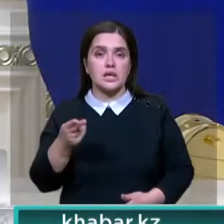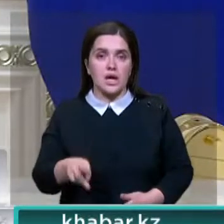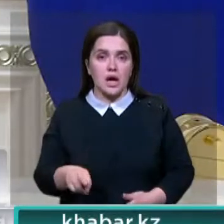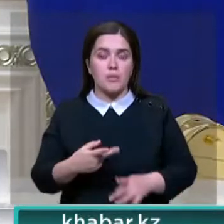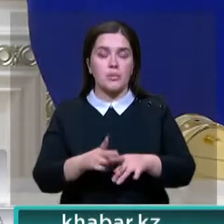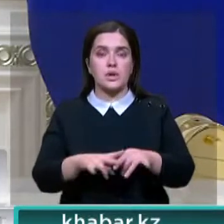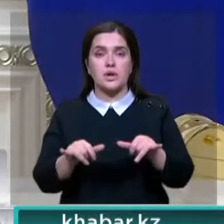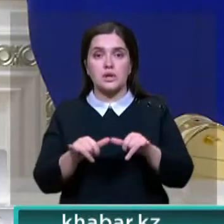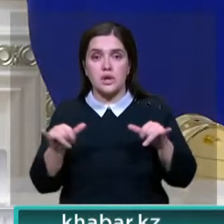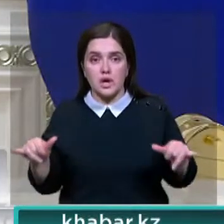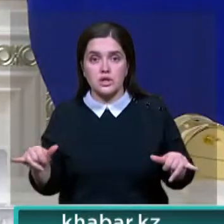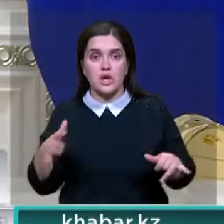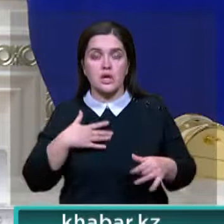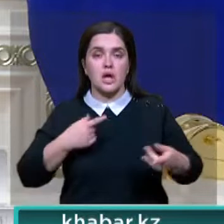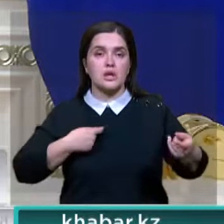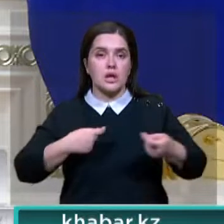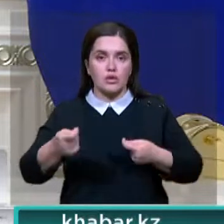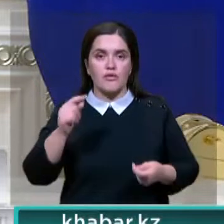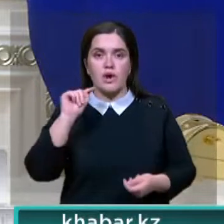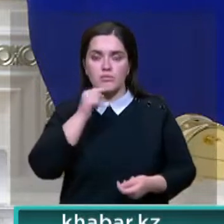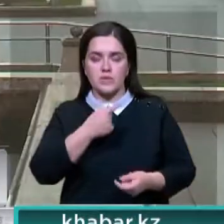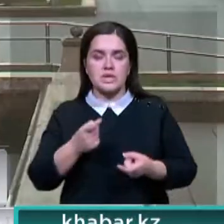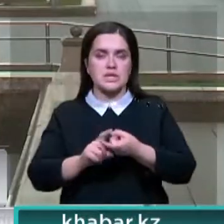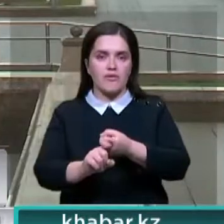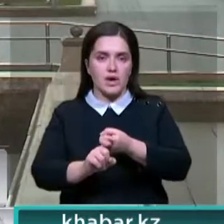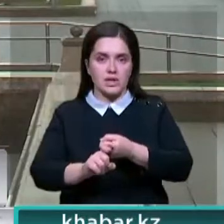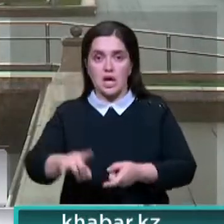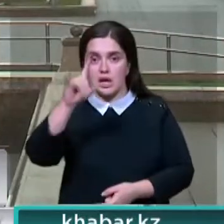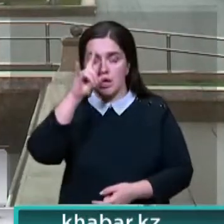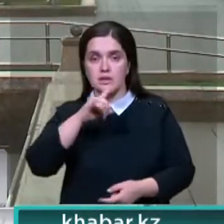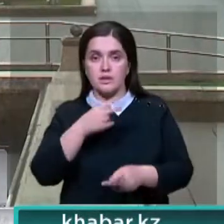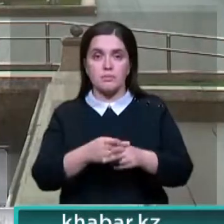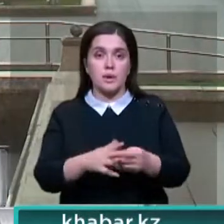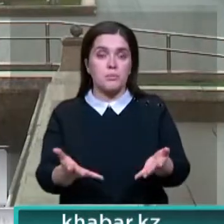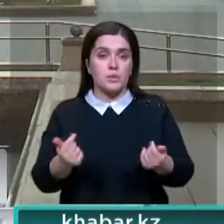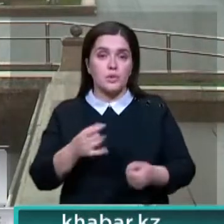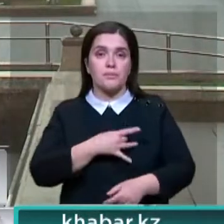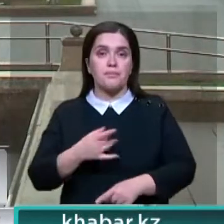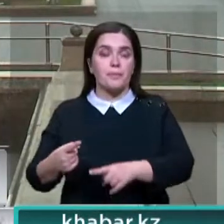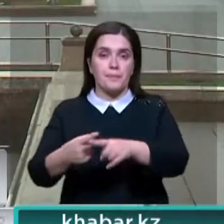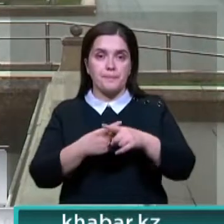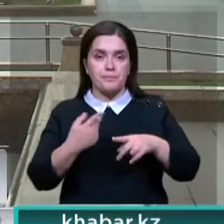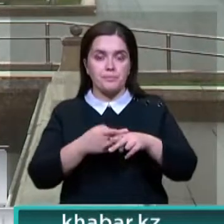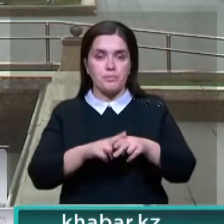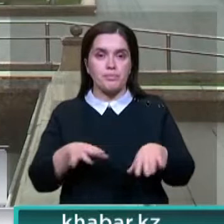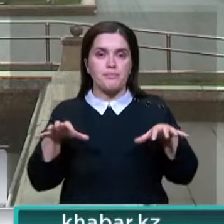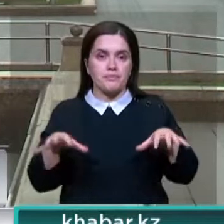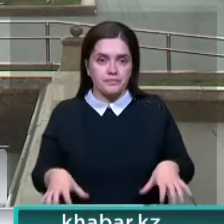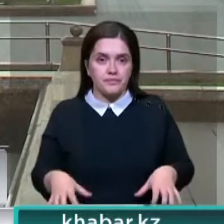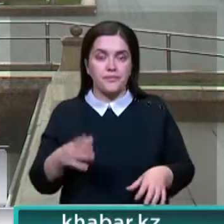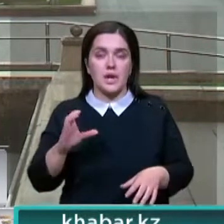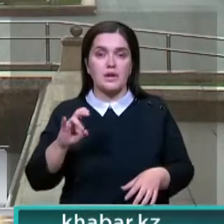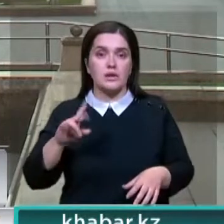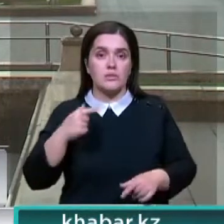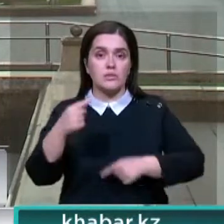наращивания наших торгово-экономических связей. Казахстан принимает у Беларуси пост председательства в СНГ в следующем